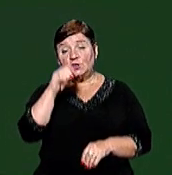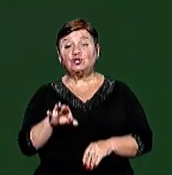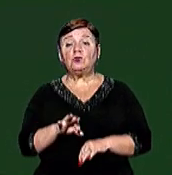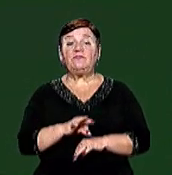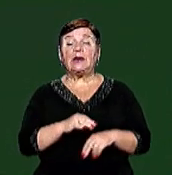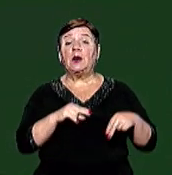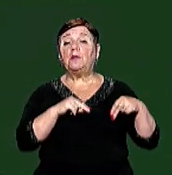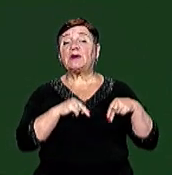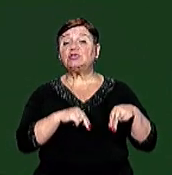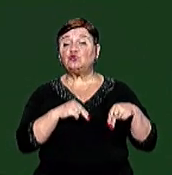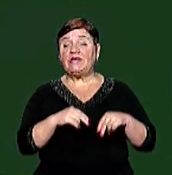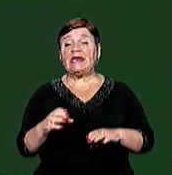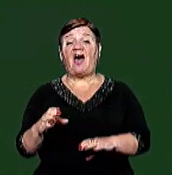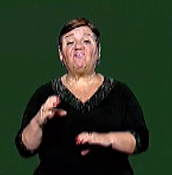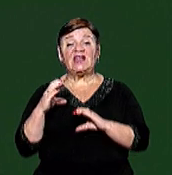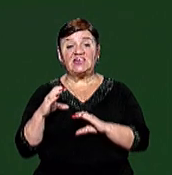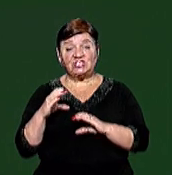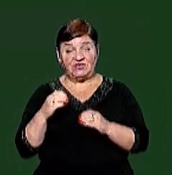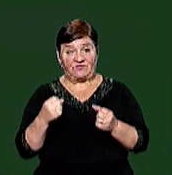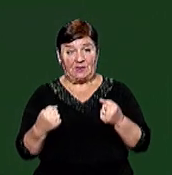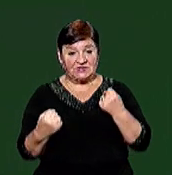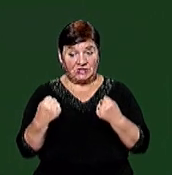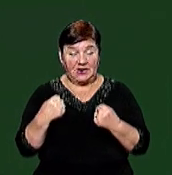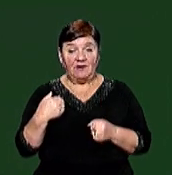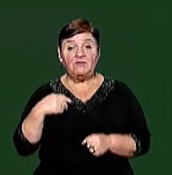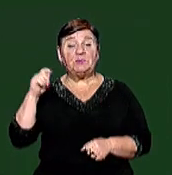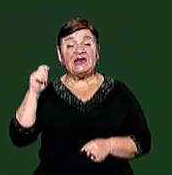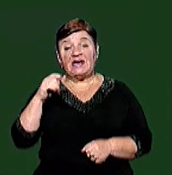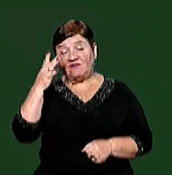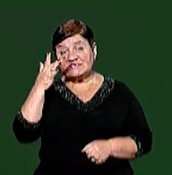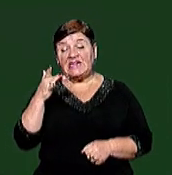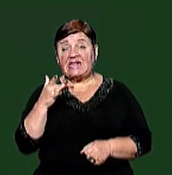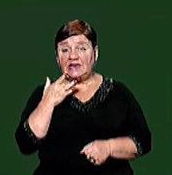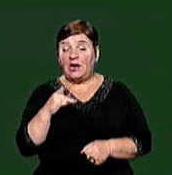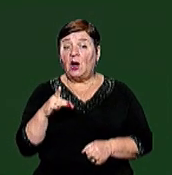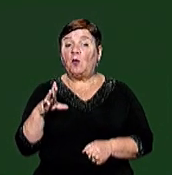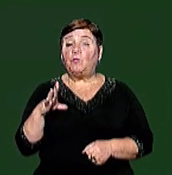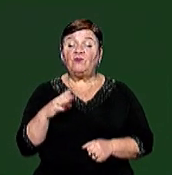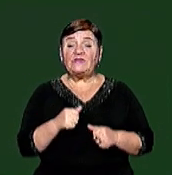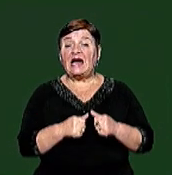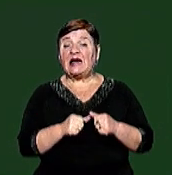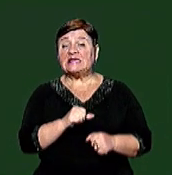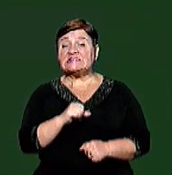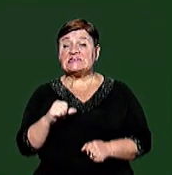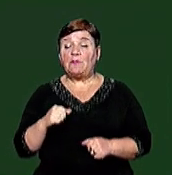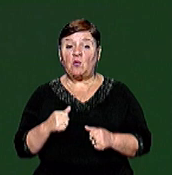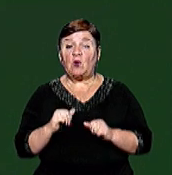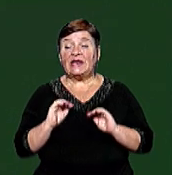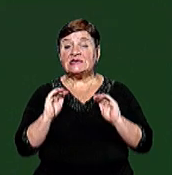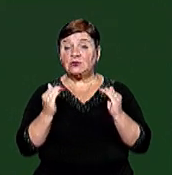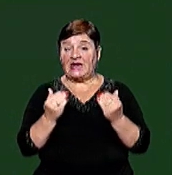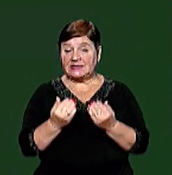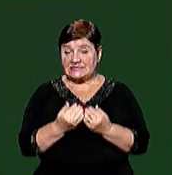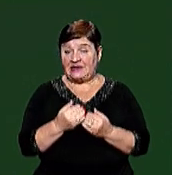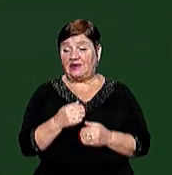працює на вантажівці, він приїхав з Італії Чоловік був на самоізоляції, в нього швидкі тести були